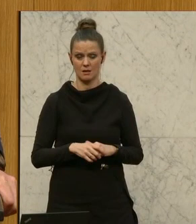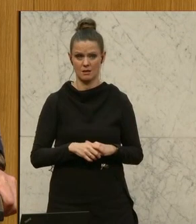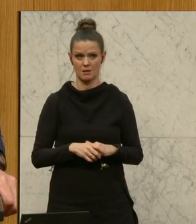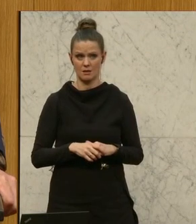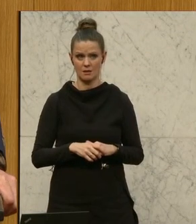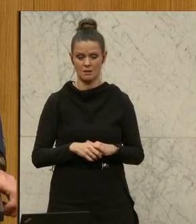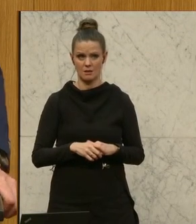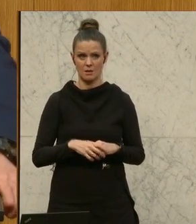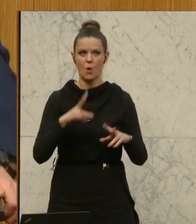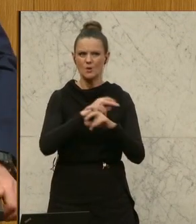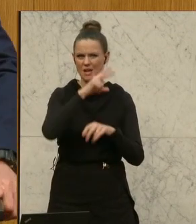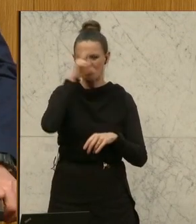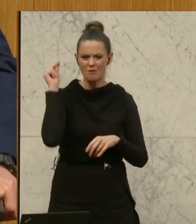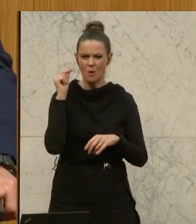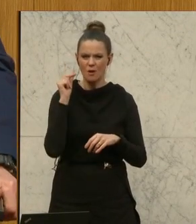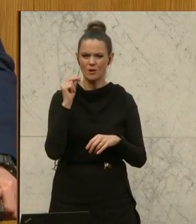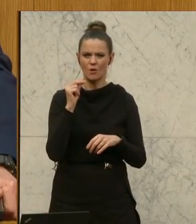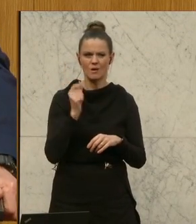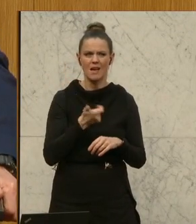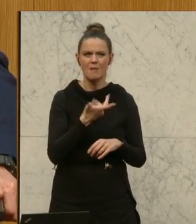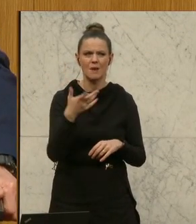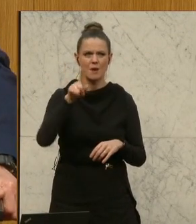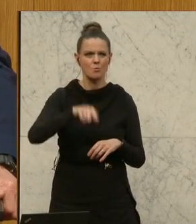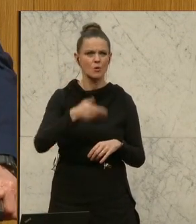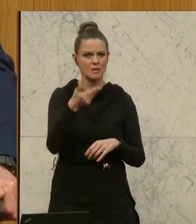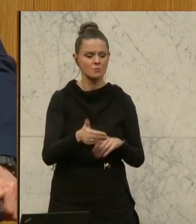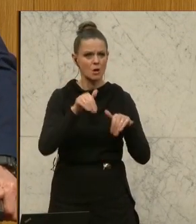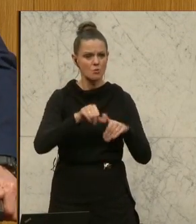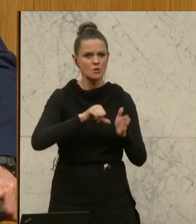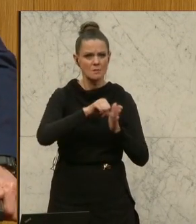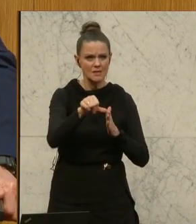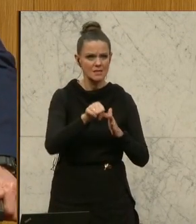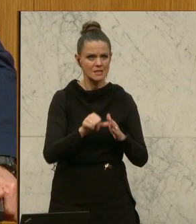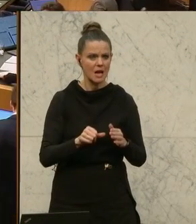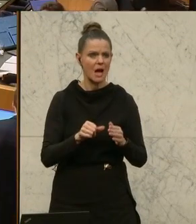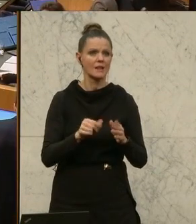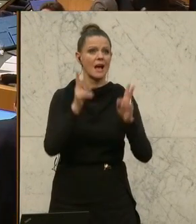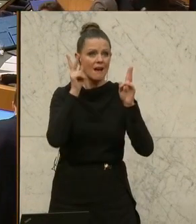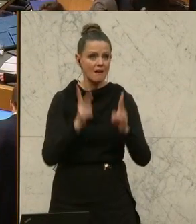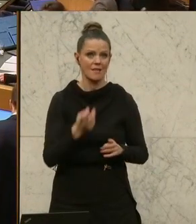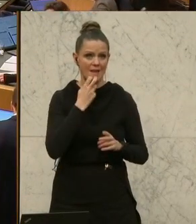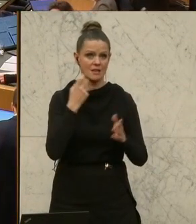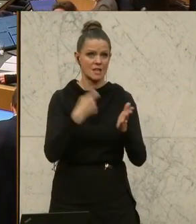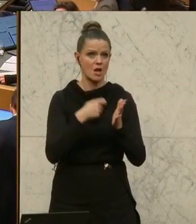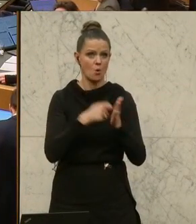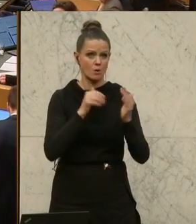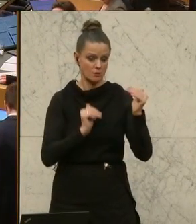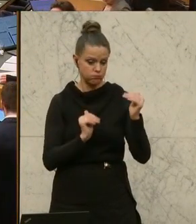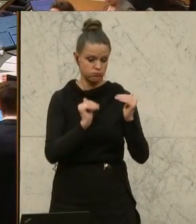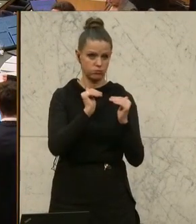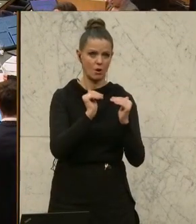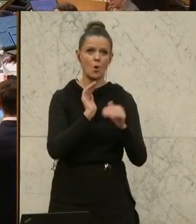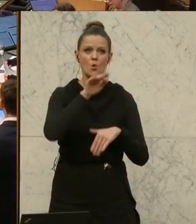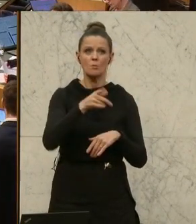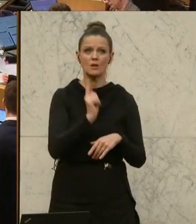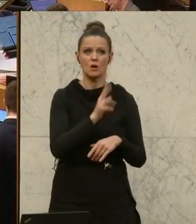wenn Menschen mehrere Monatsmieten dafür bezahlen müssen, dass sie ihre Energiekosten abdecken? Nur dafür? Knapp über